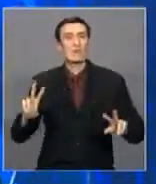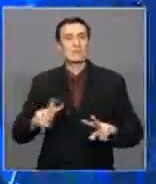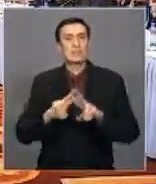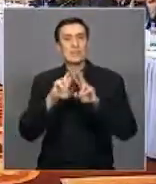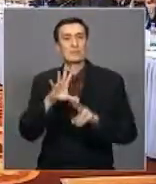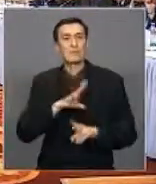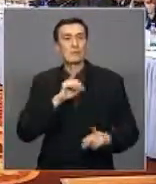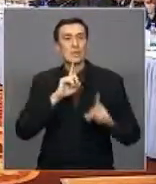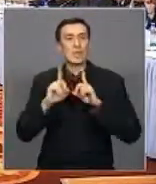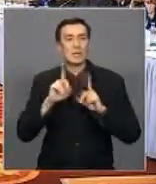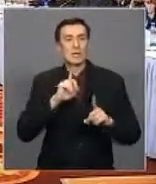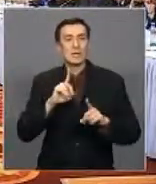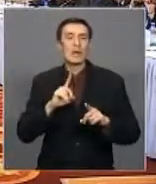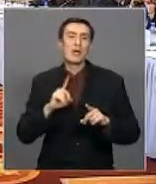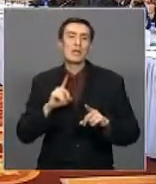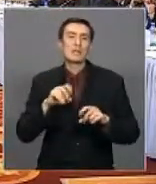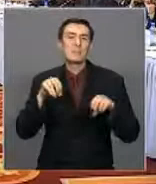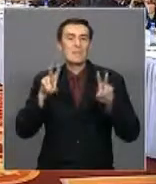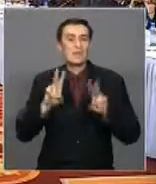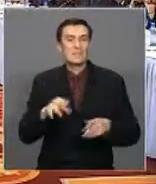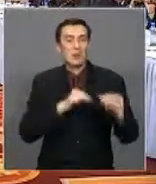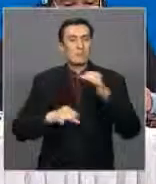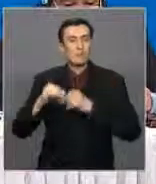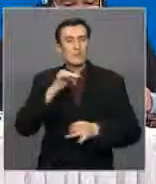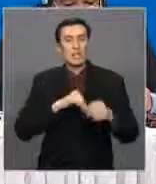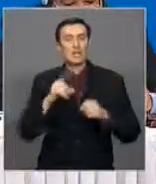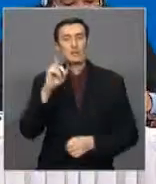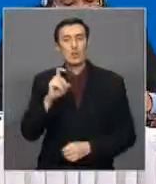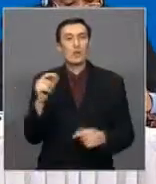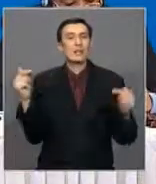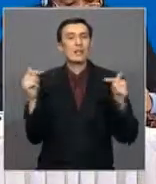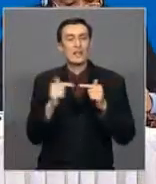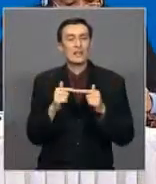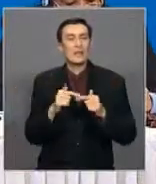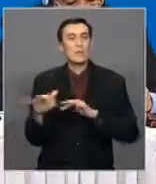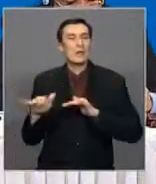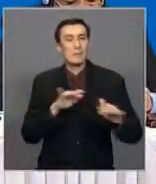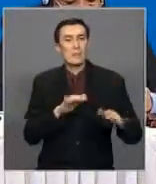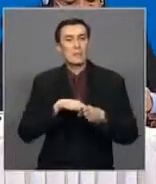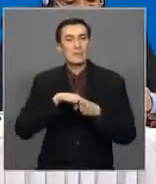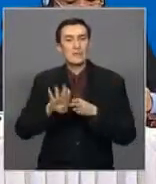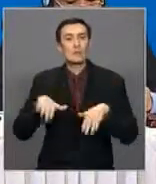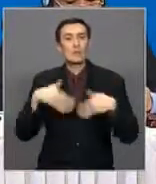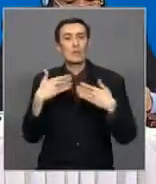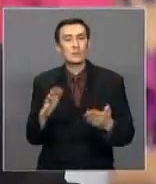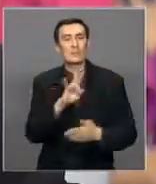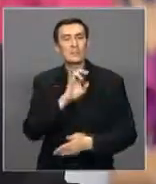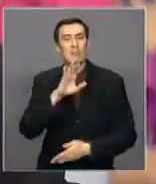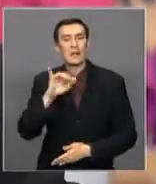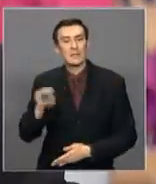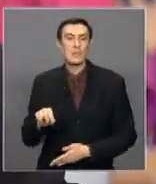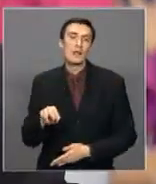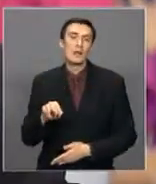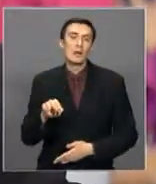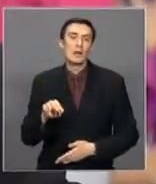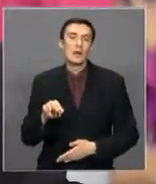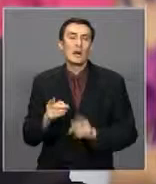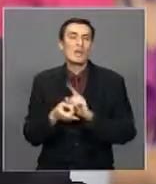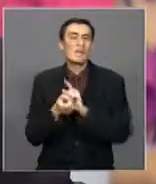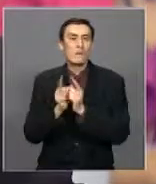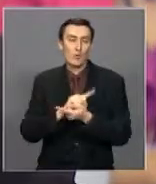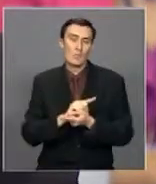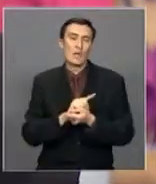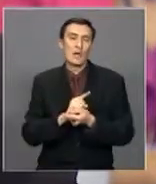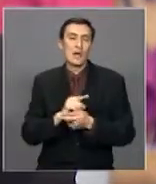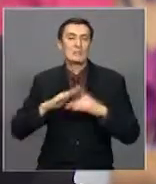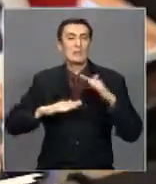Астане состоялся конгресс политологов. Специалисты обсудили 100 конкретных шагов по реализации предложенных Нурсултаном Назарбаевым институциональных